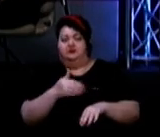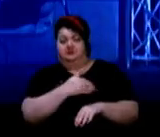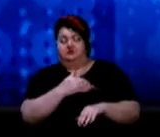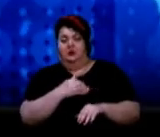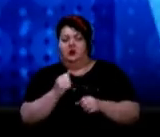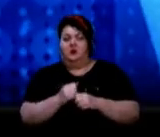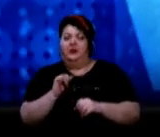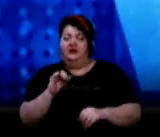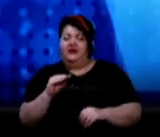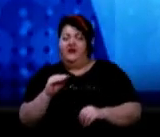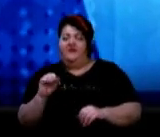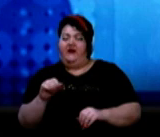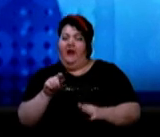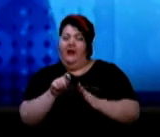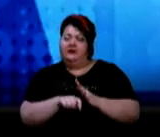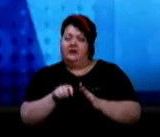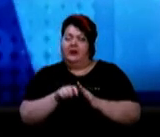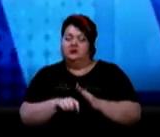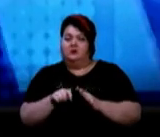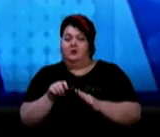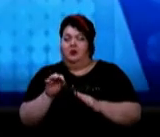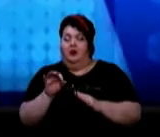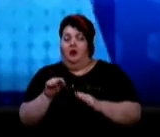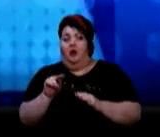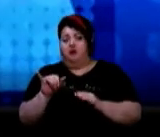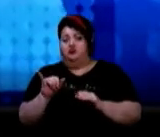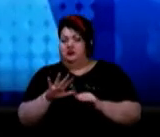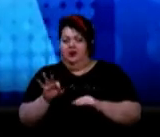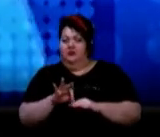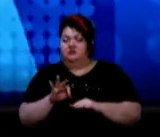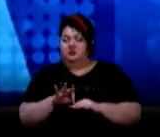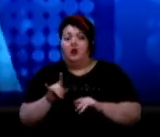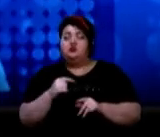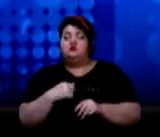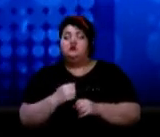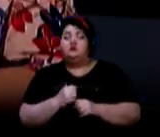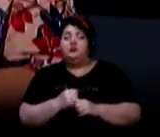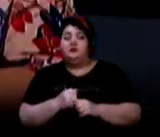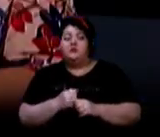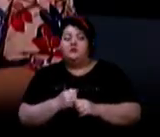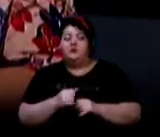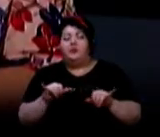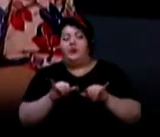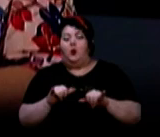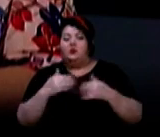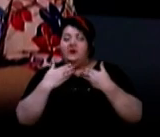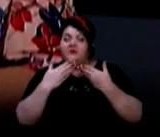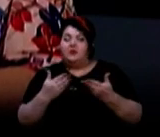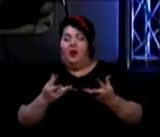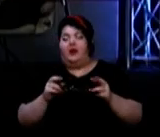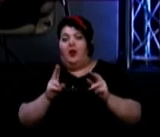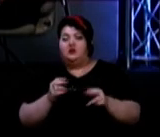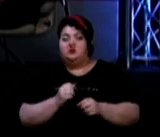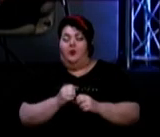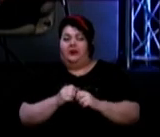щоб переконатися, чи хворила вона на коронавірус, чи обминула ця інфекція, що їй робити? Це можливо? Буде звертатися? Як зробити